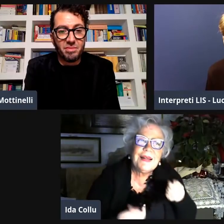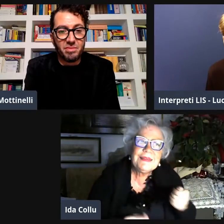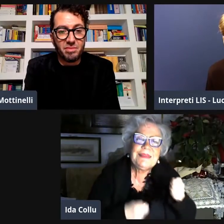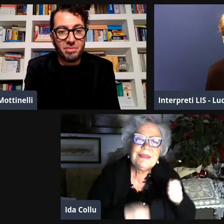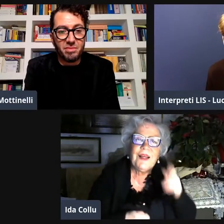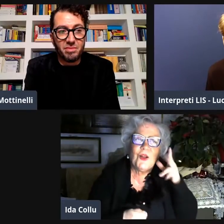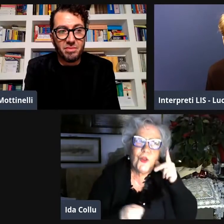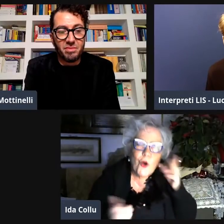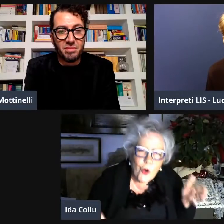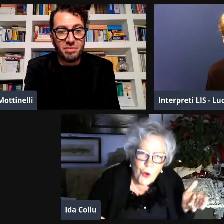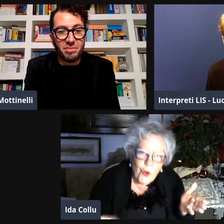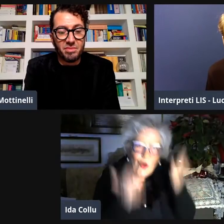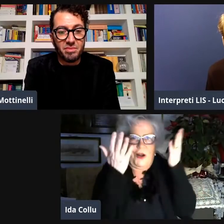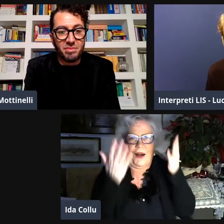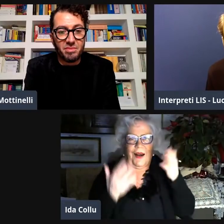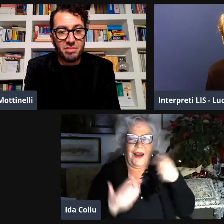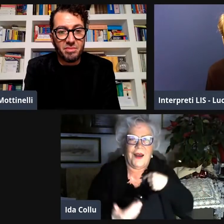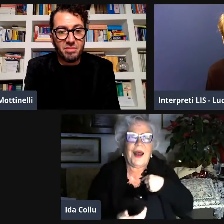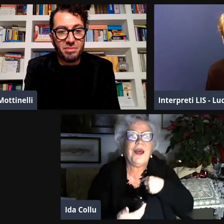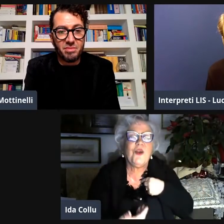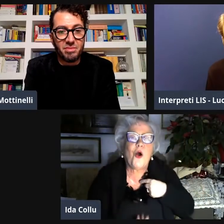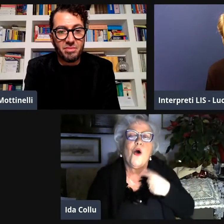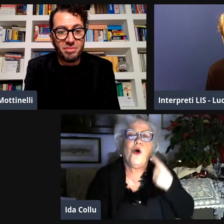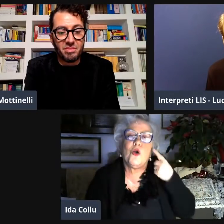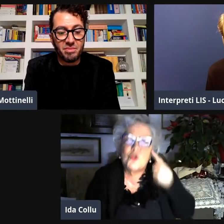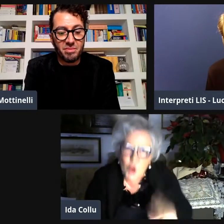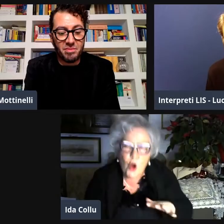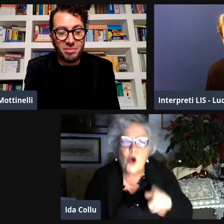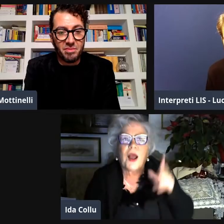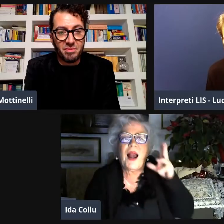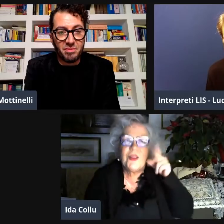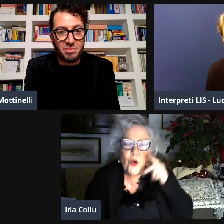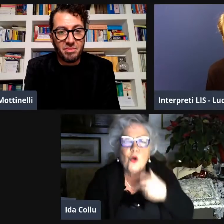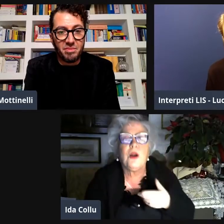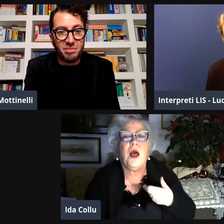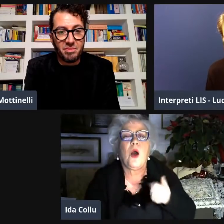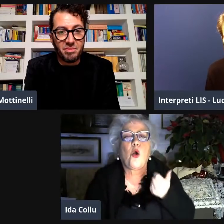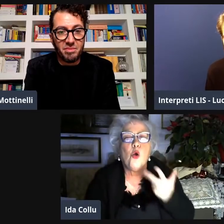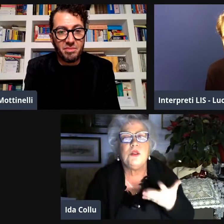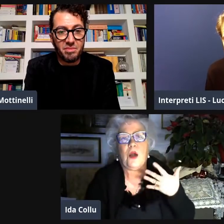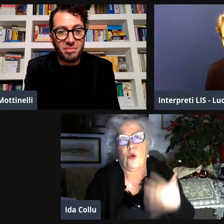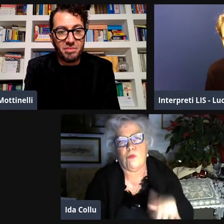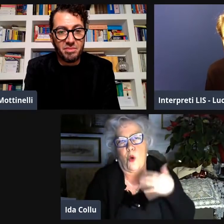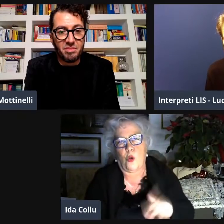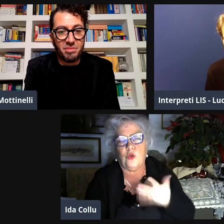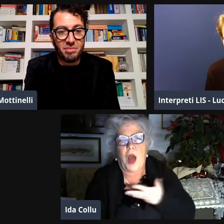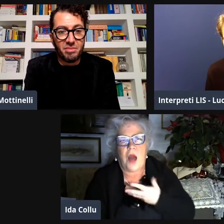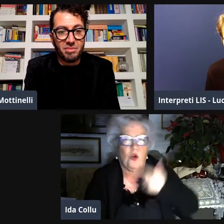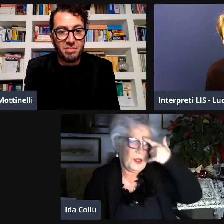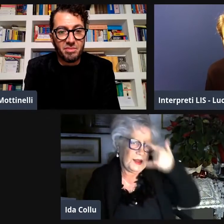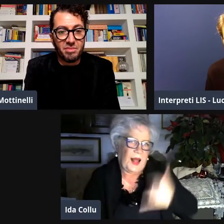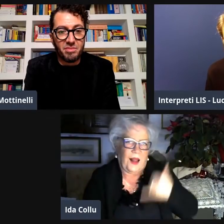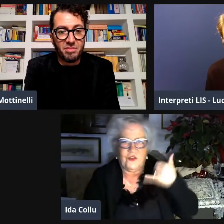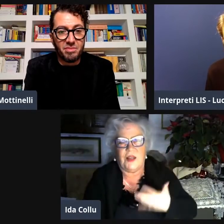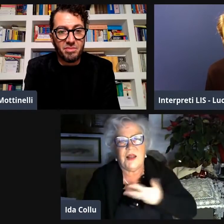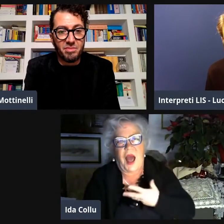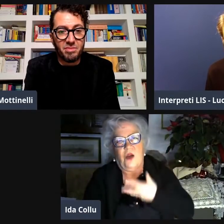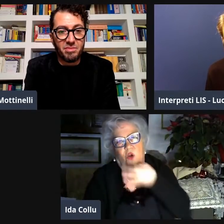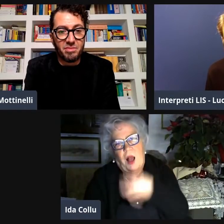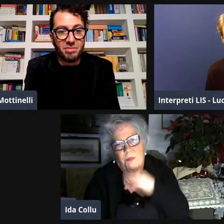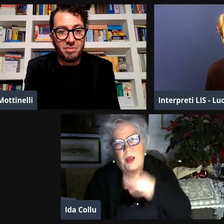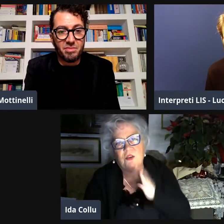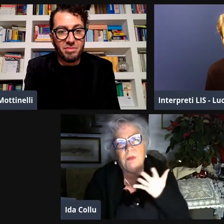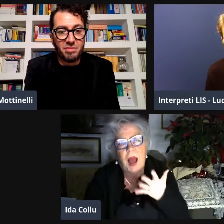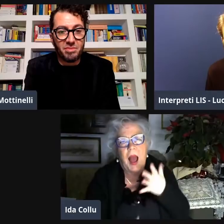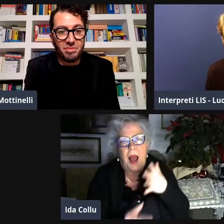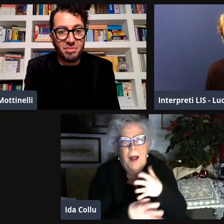io volevo spingere questa cosa di avere più donne so che le donne contano molto